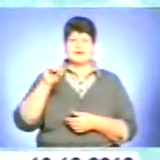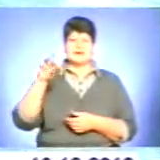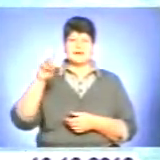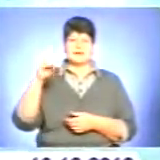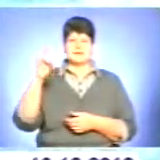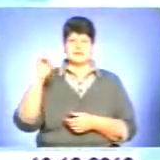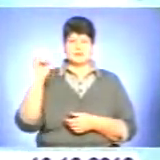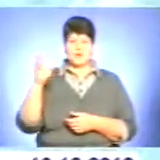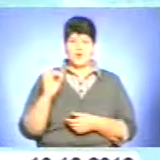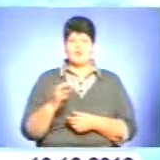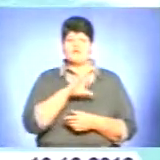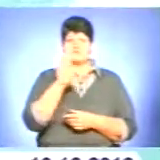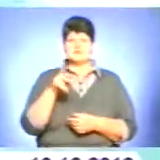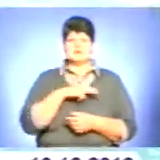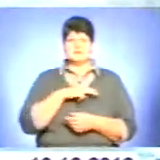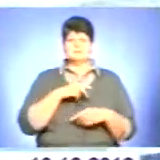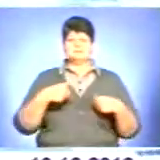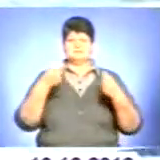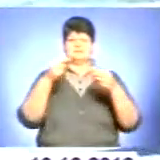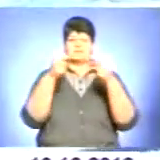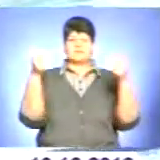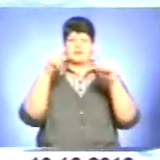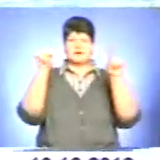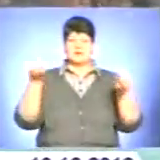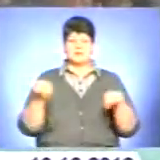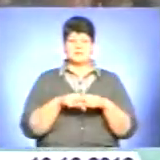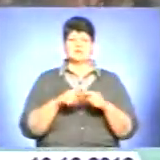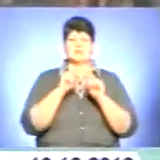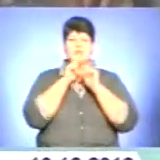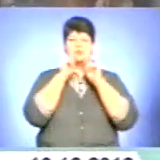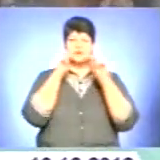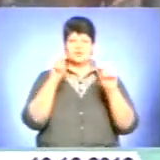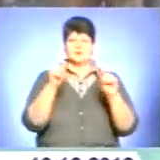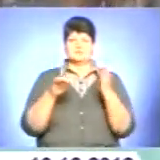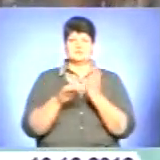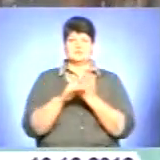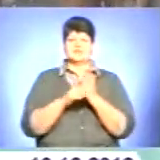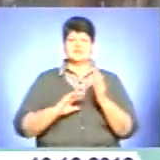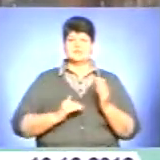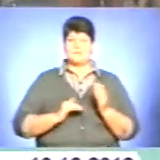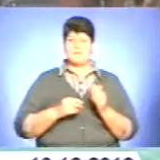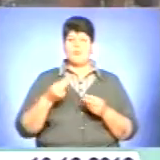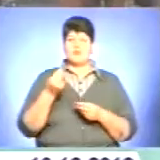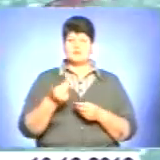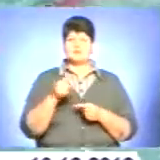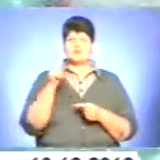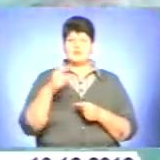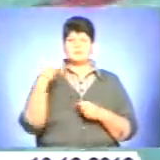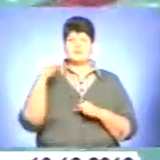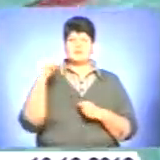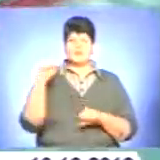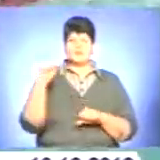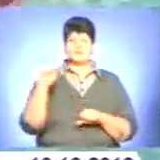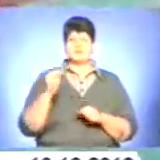переможці та призери змагання нагороджені грамотами, медалями та подарунками від меценатів. Мабуть, таки переможна місць Олександра Волинця